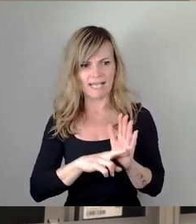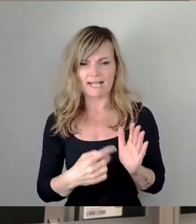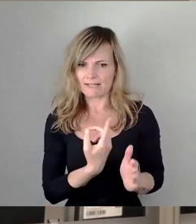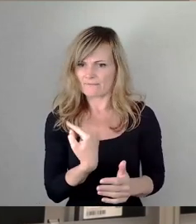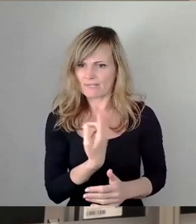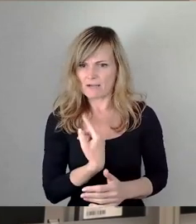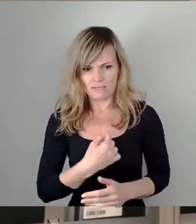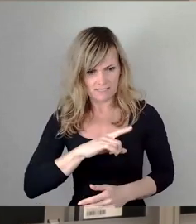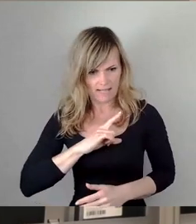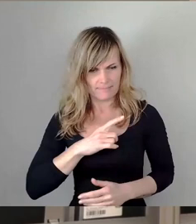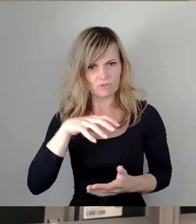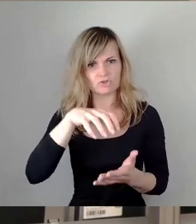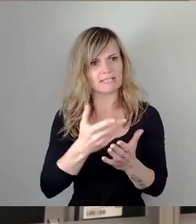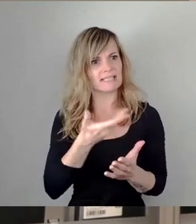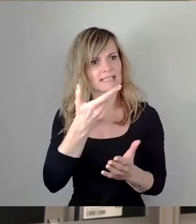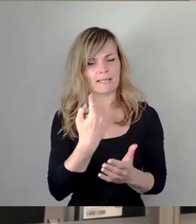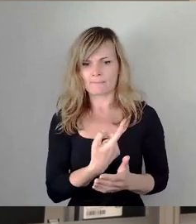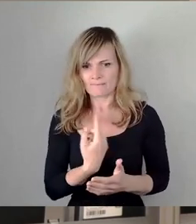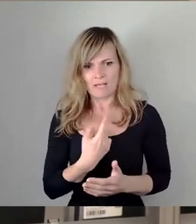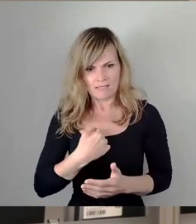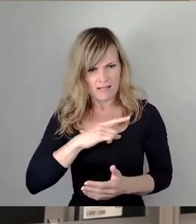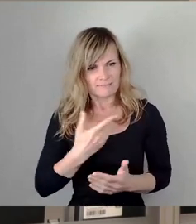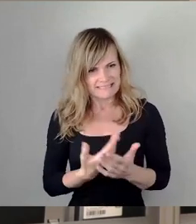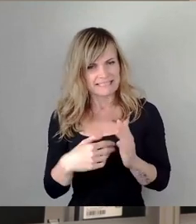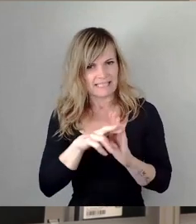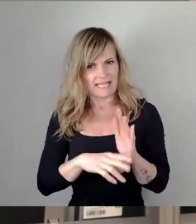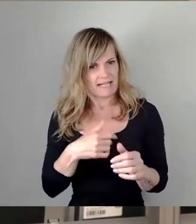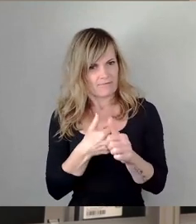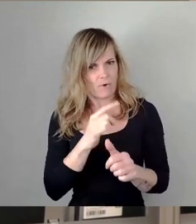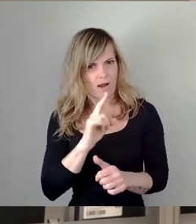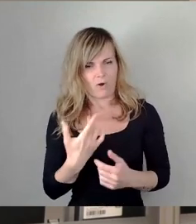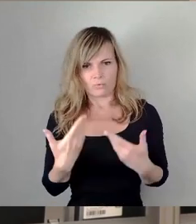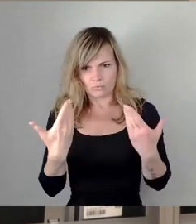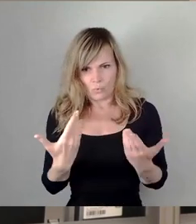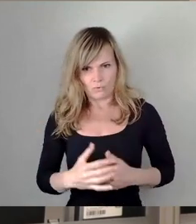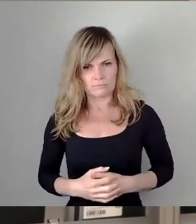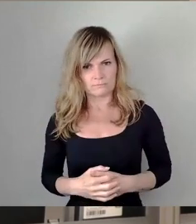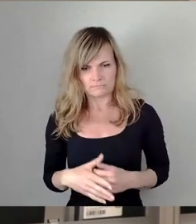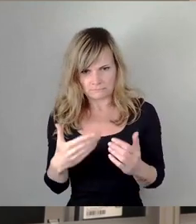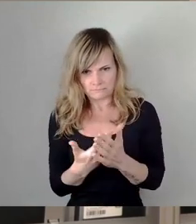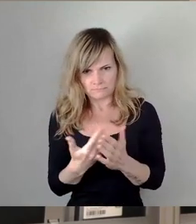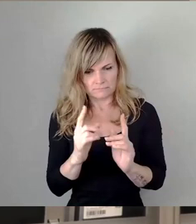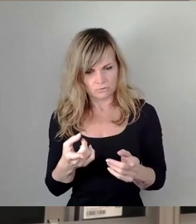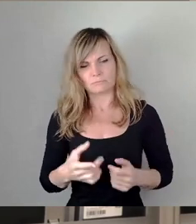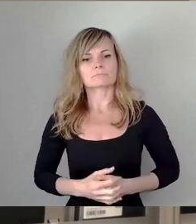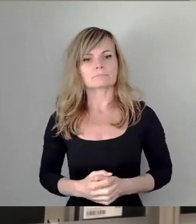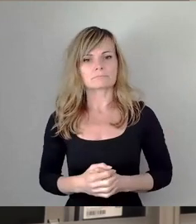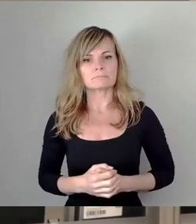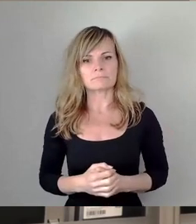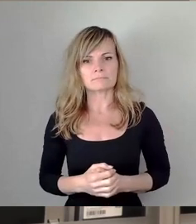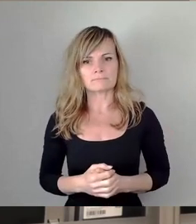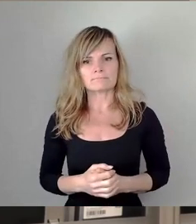geben, letzten Endes uns selbst an uns halten, uns an diese Regeln halten. Und das ist,